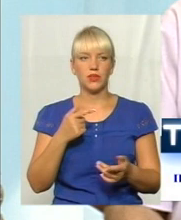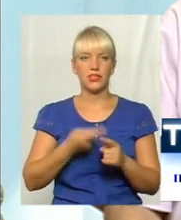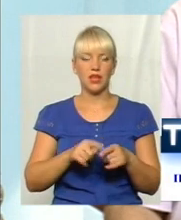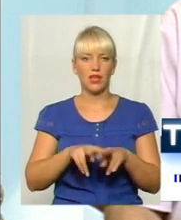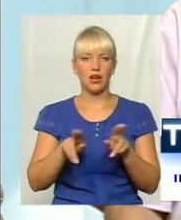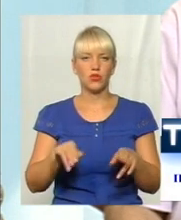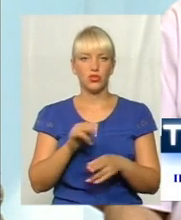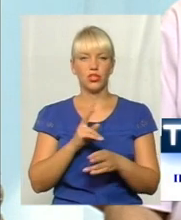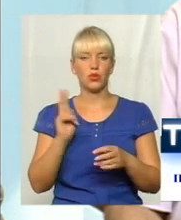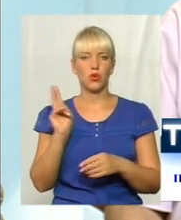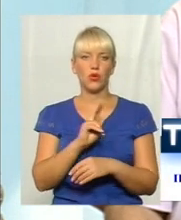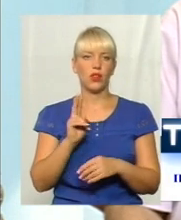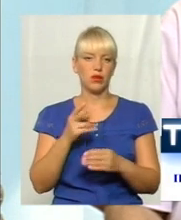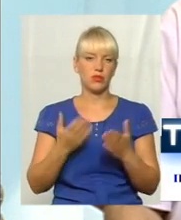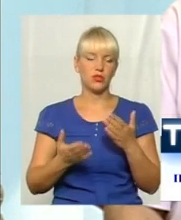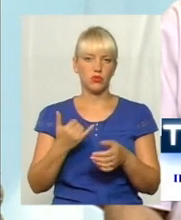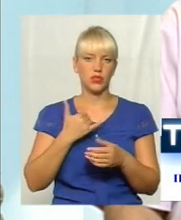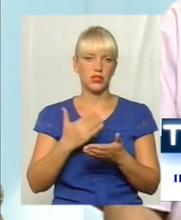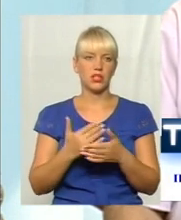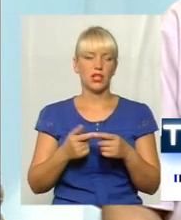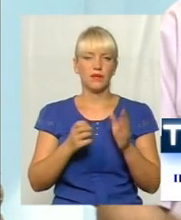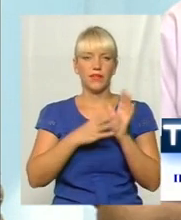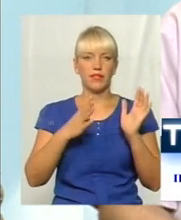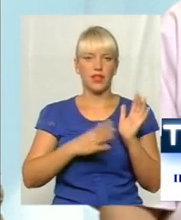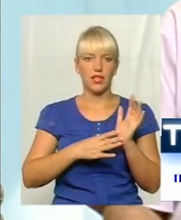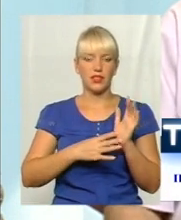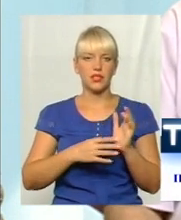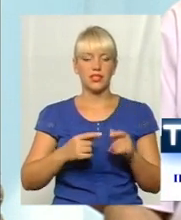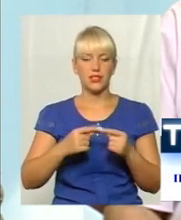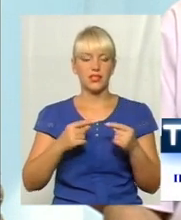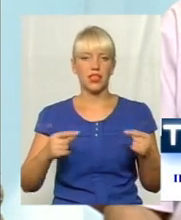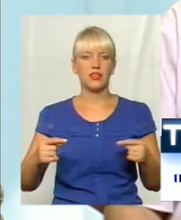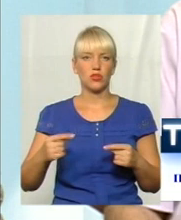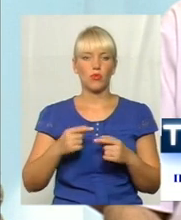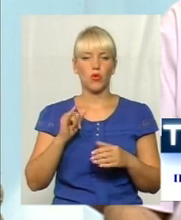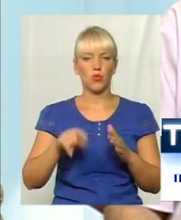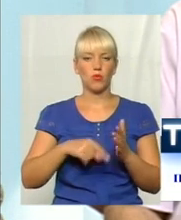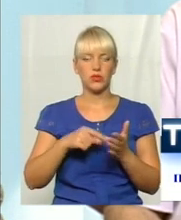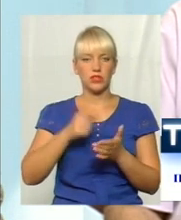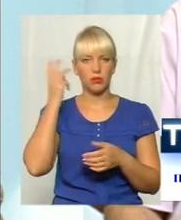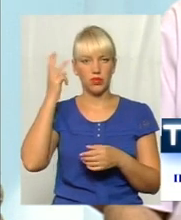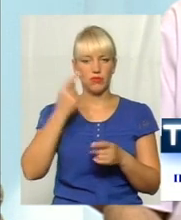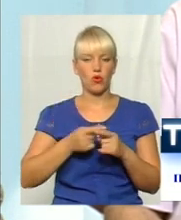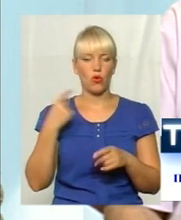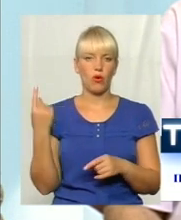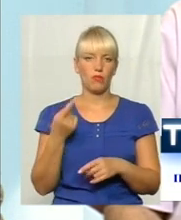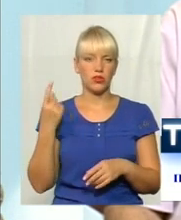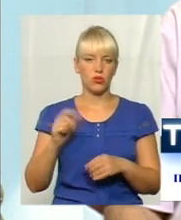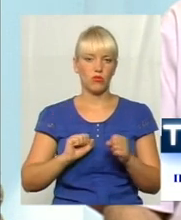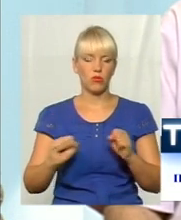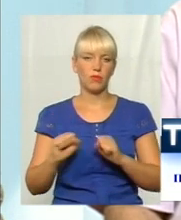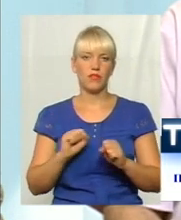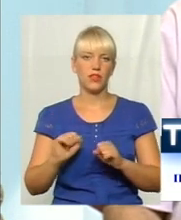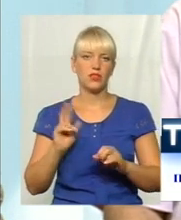наприклад, взяти в нас, скільки, 119 є засобів, наприклад, у Хмельницькому, це в обласному управлінні